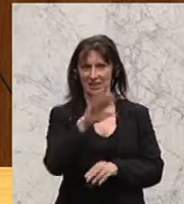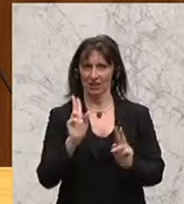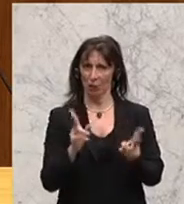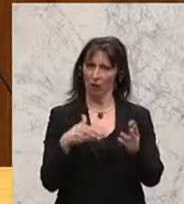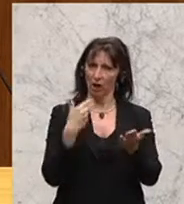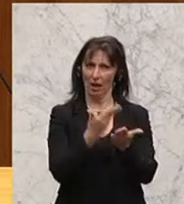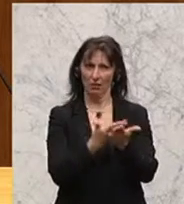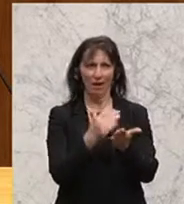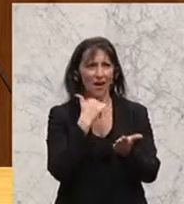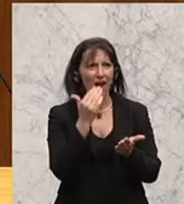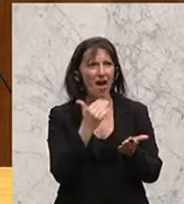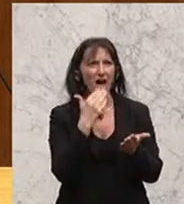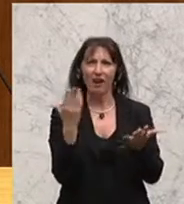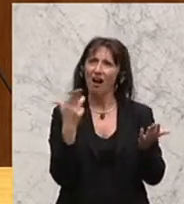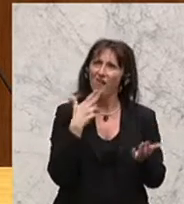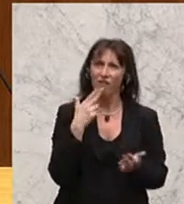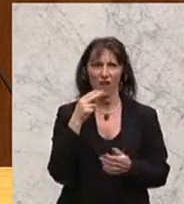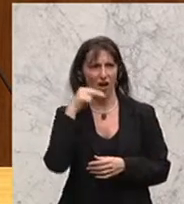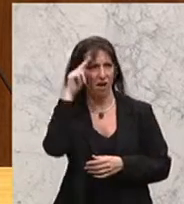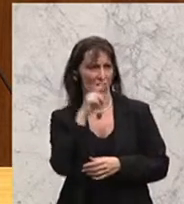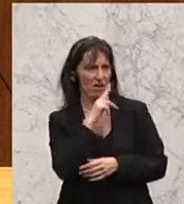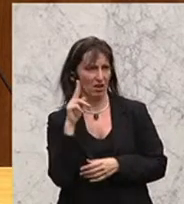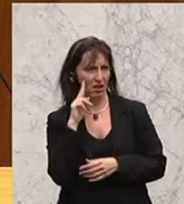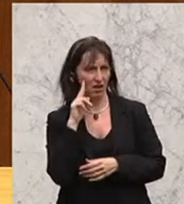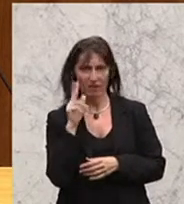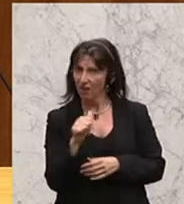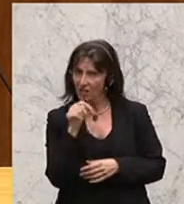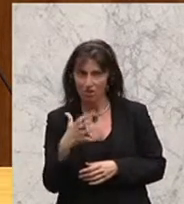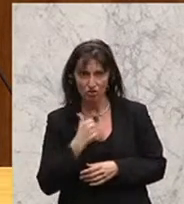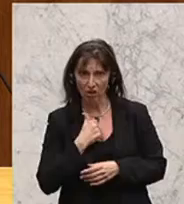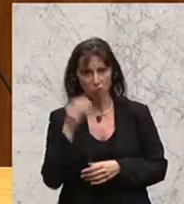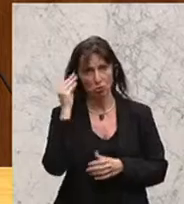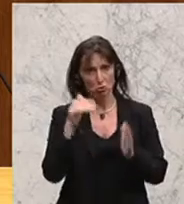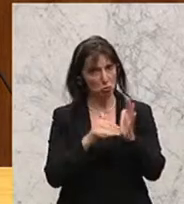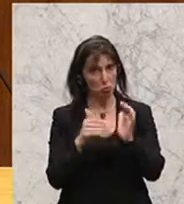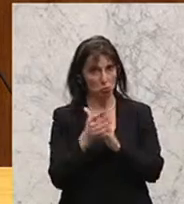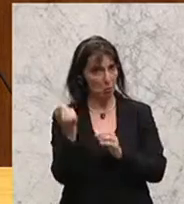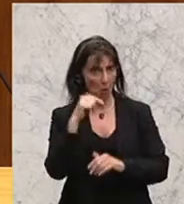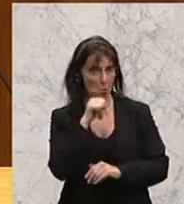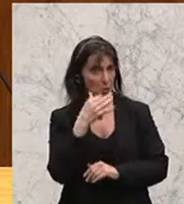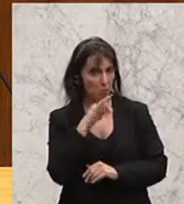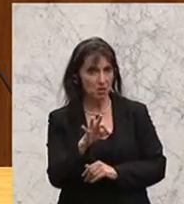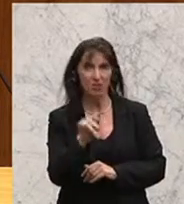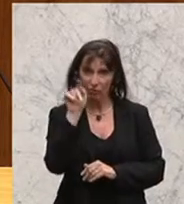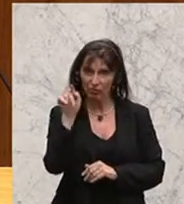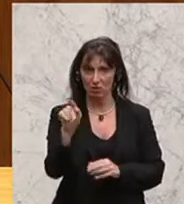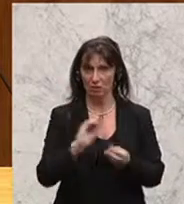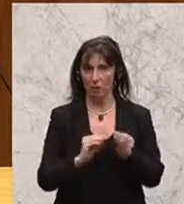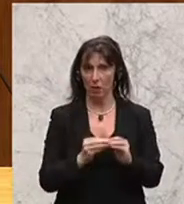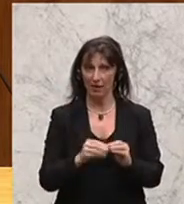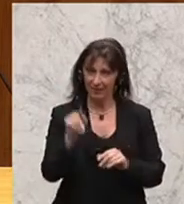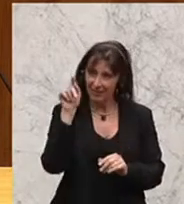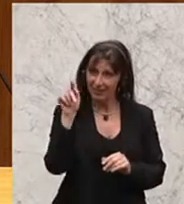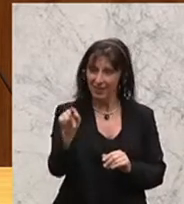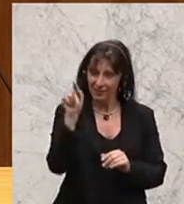unabhängig von ihrem Elternhaus zu werden, dann wird unser Schulsystem nicht besser werden. Und genau da ist der Knackpunkt. Genau